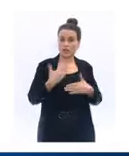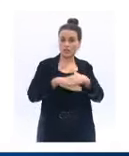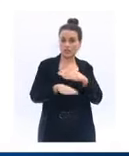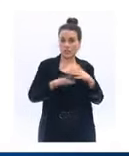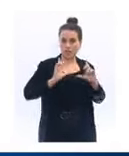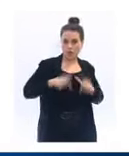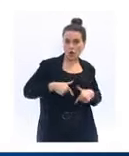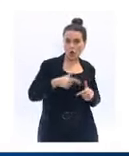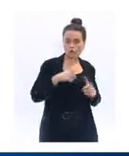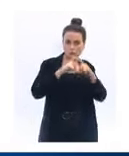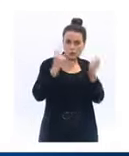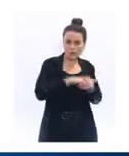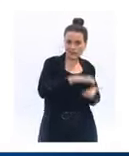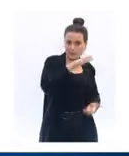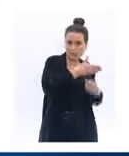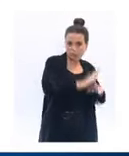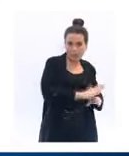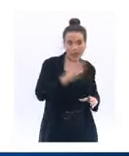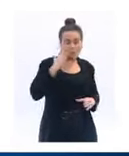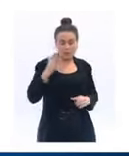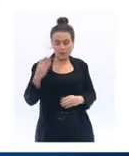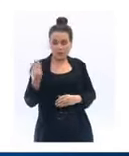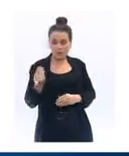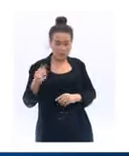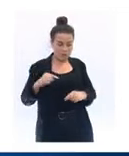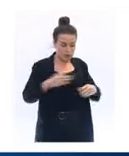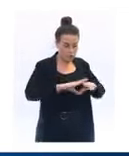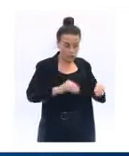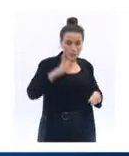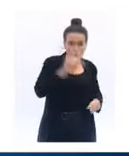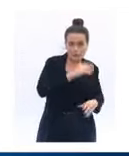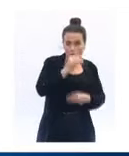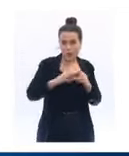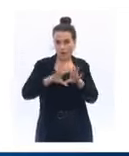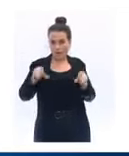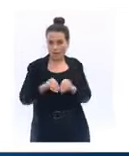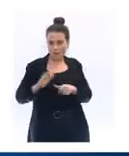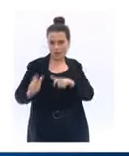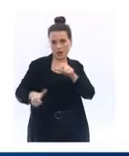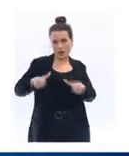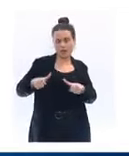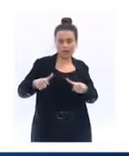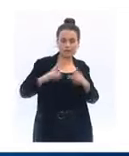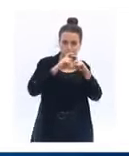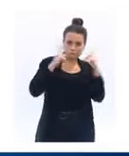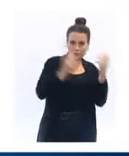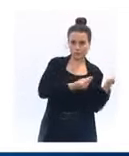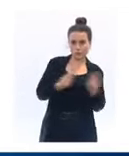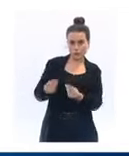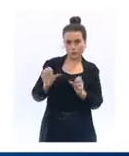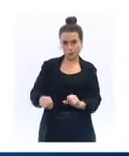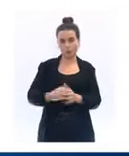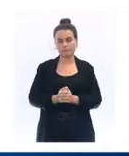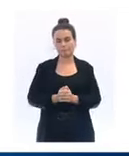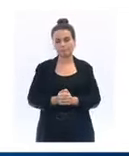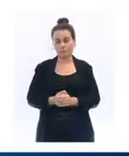'oubli ou de difficulté économique d'une famille pour se procurer de tels masques. Au niveau du lycée, une souplesse sera laissée aux